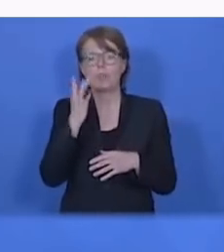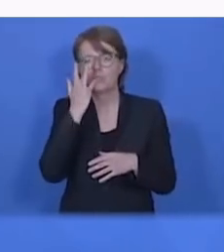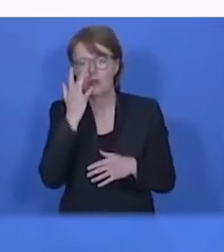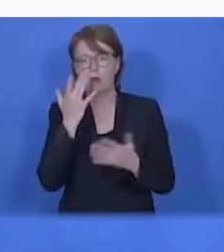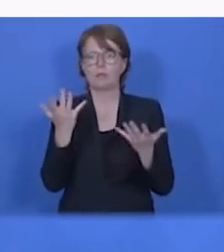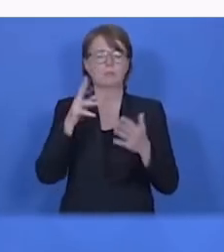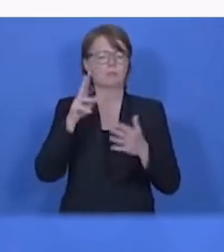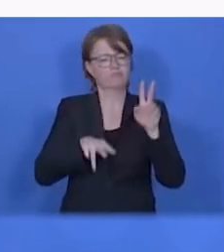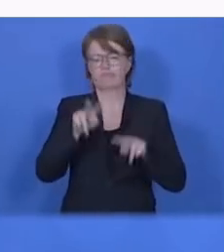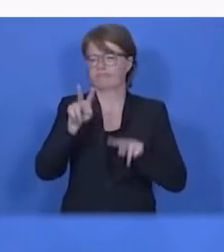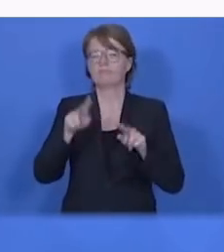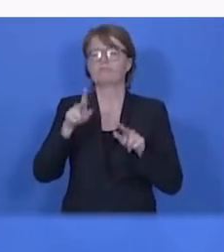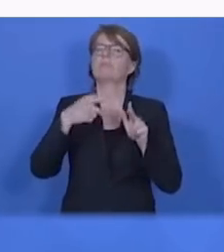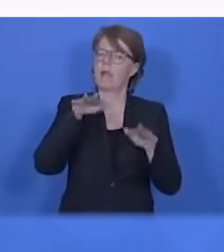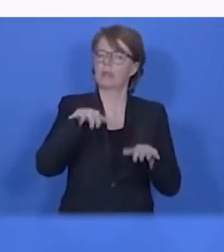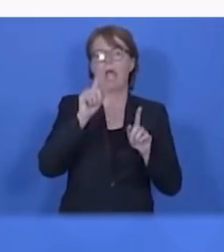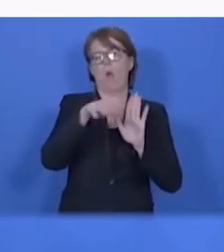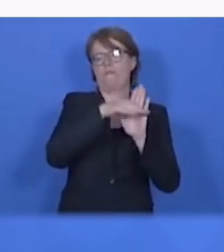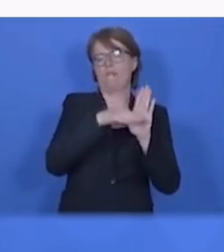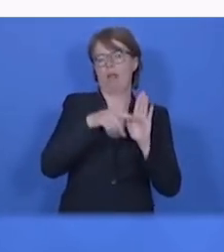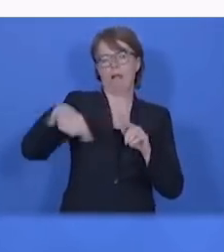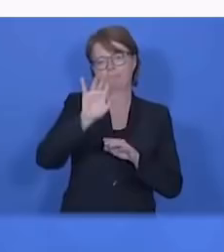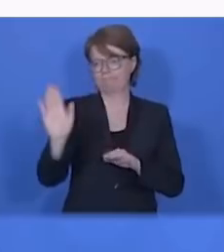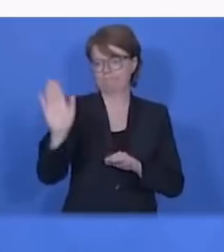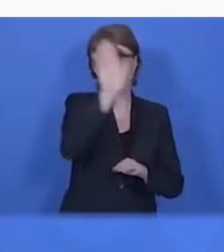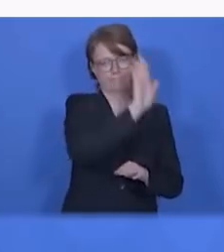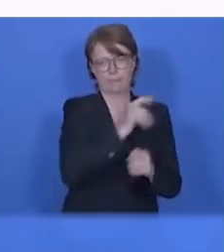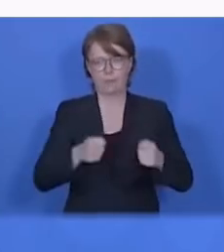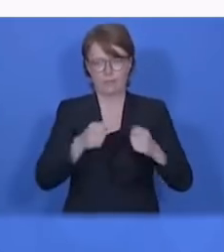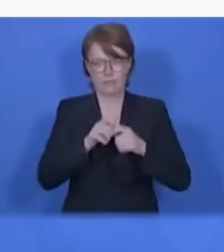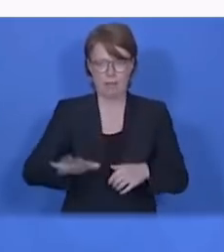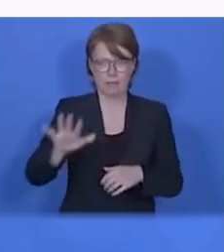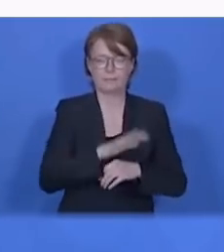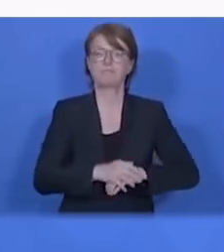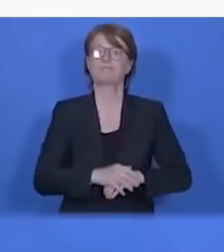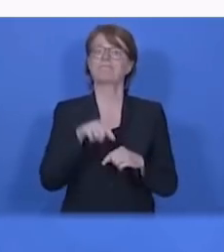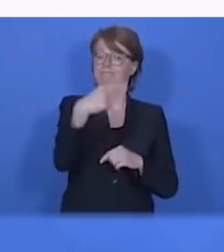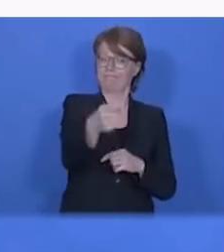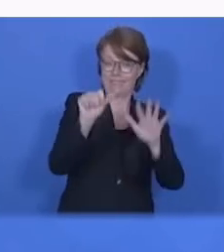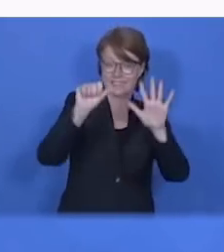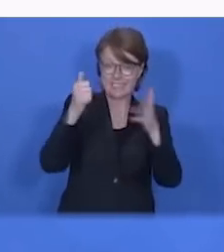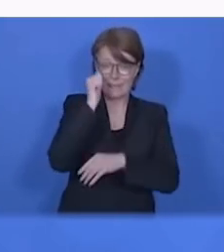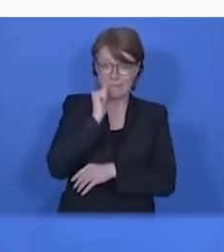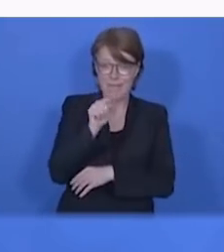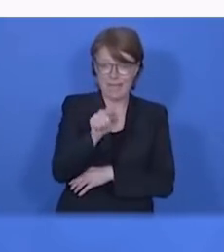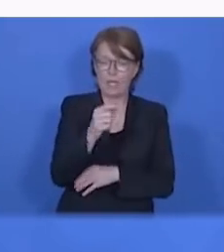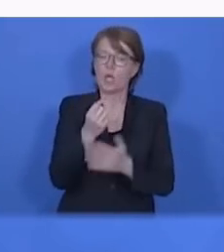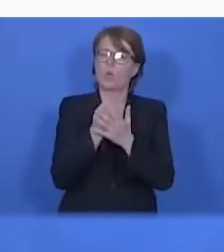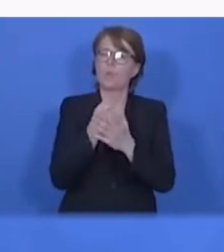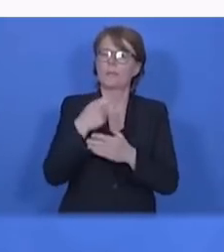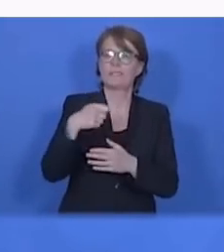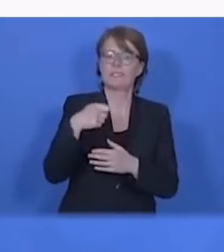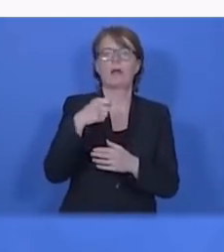دوست داشتم یک زنگی دوی گوش شما هم بزنم این روز روز مهمیه این اخشار رو در یابیم دوستشون داشته